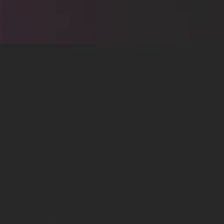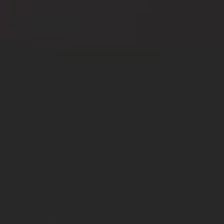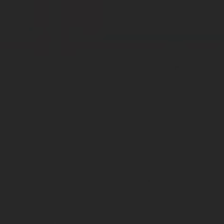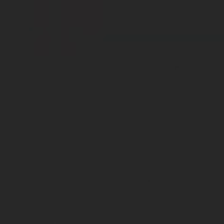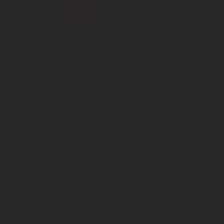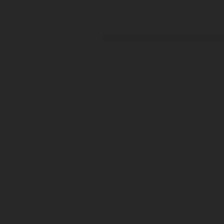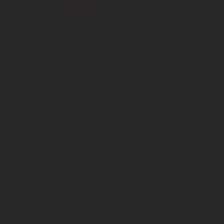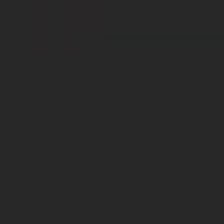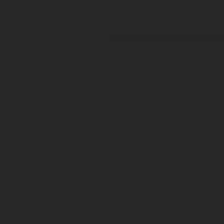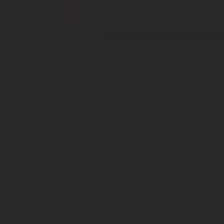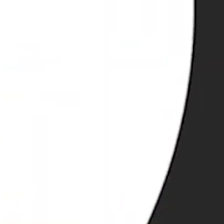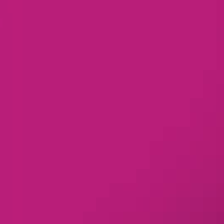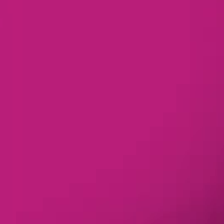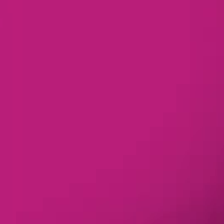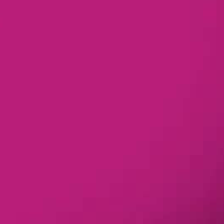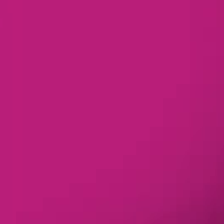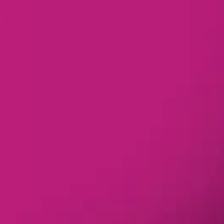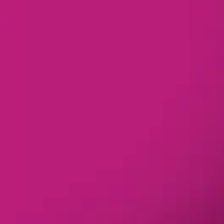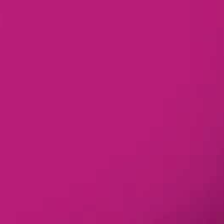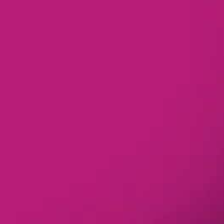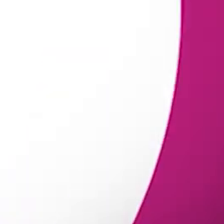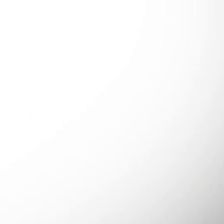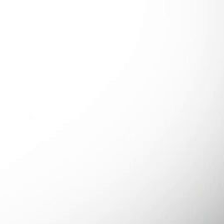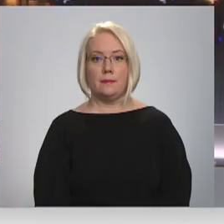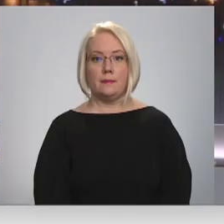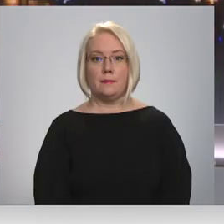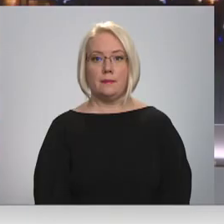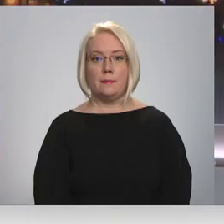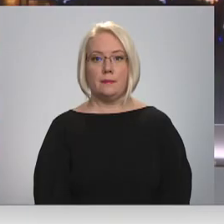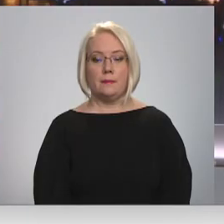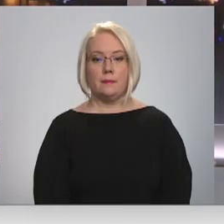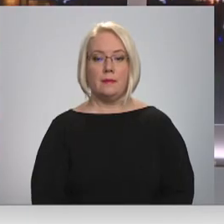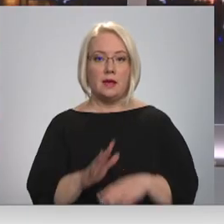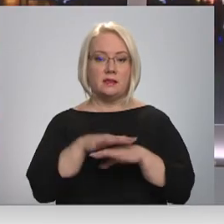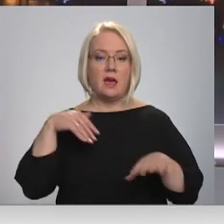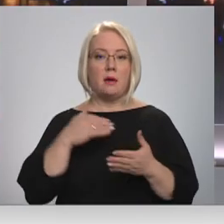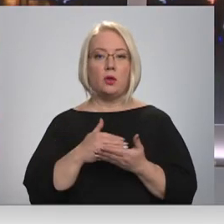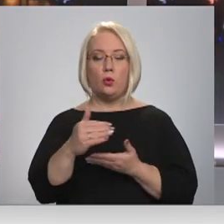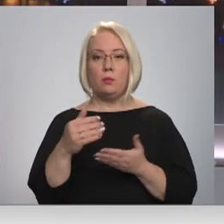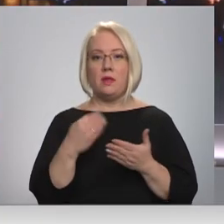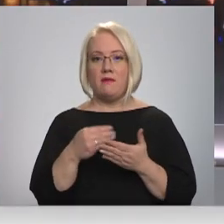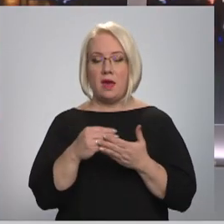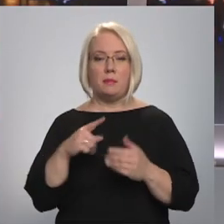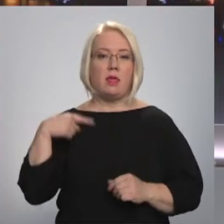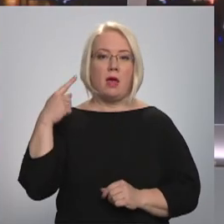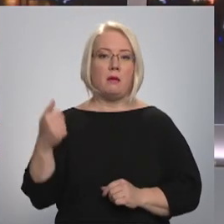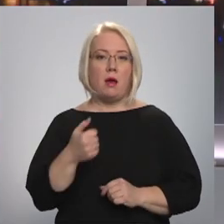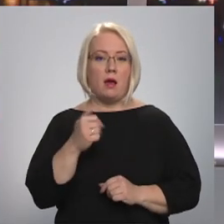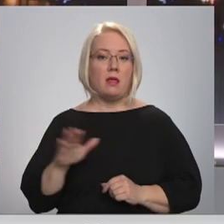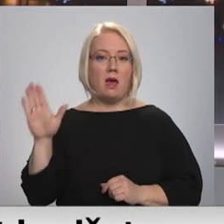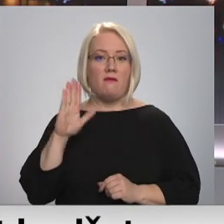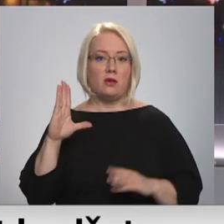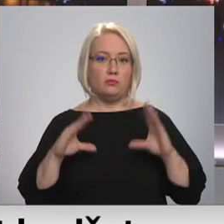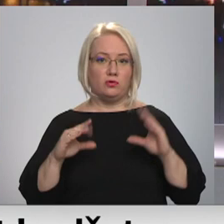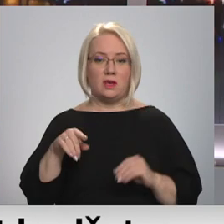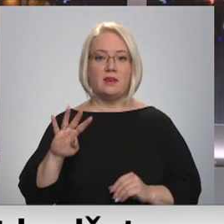Re! Viss ēters ir te! Sājuma turpina vērtēt nākamā gada valsts budžetu. Šī ir